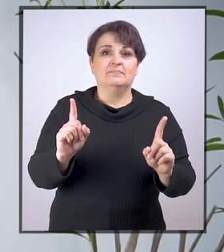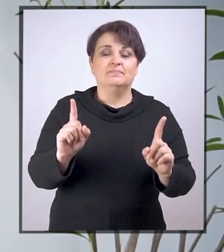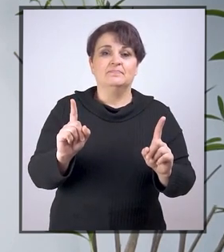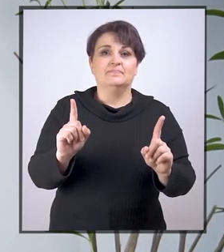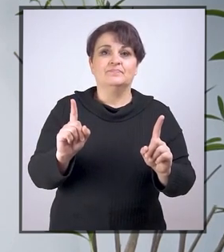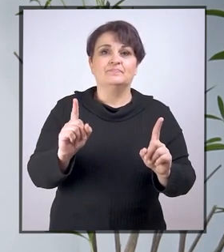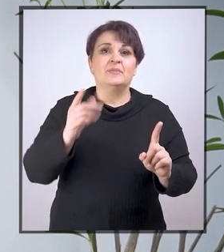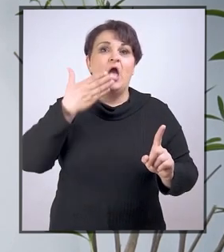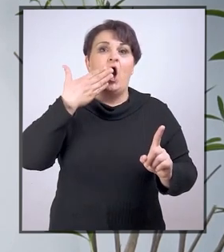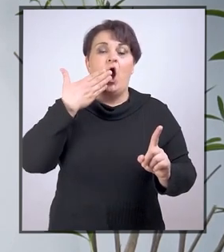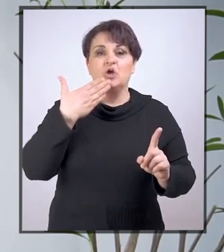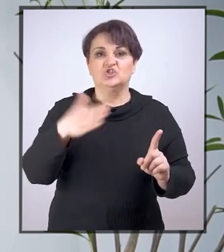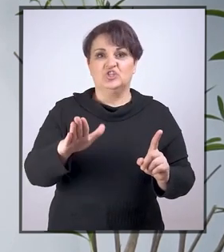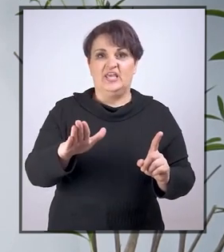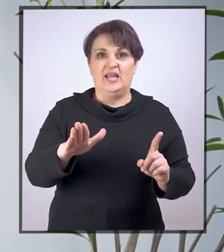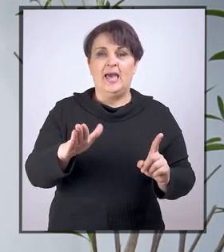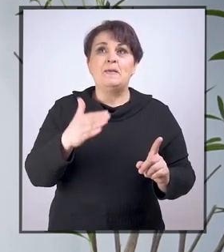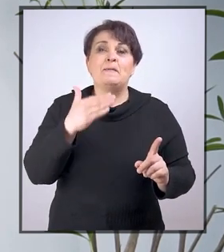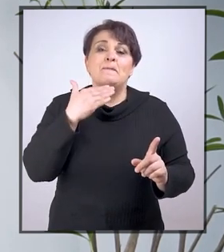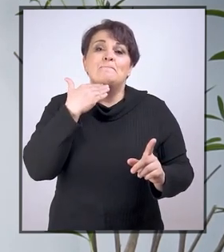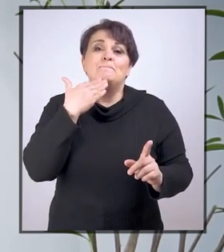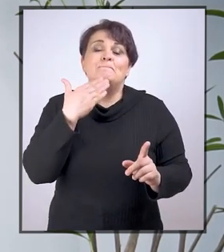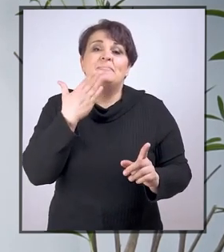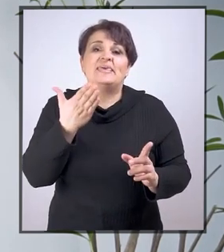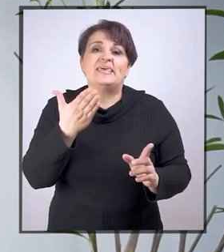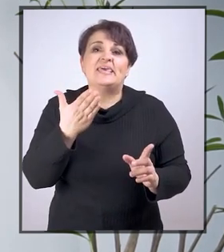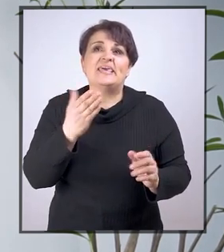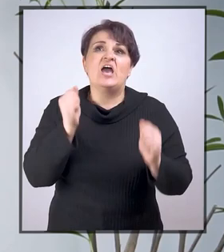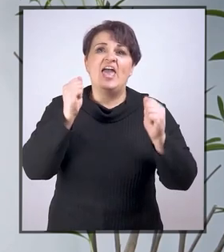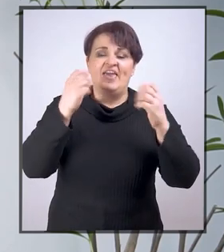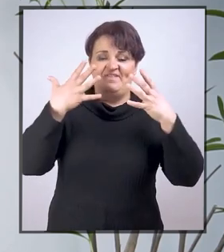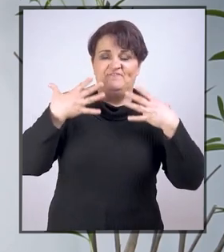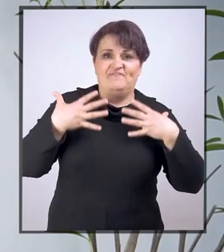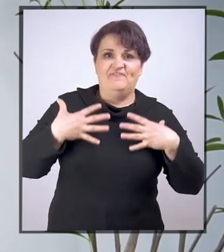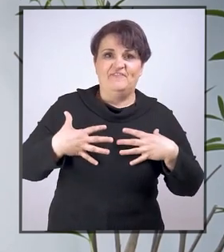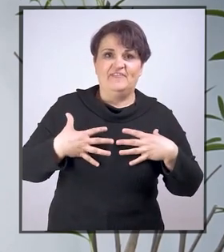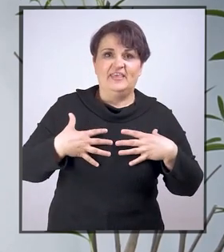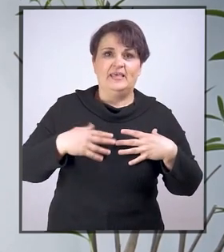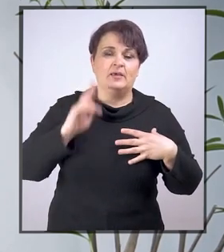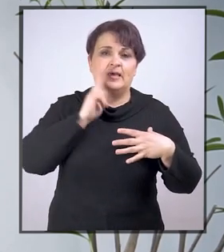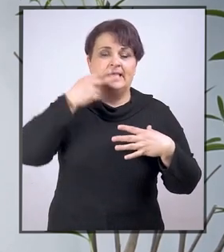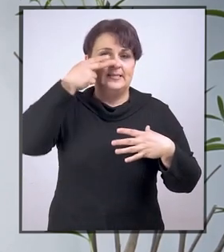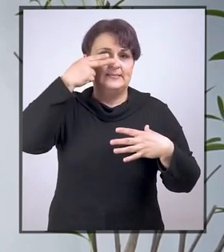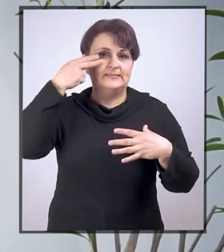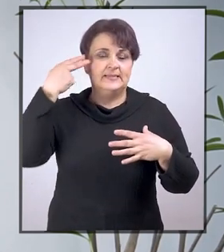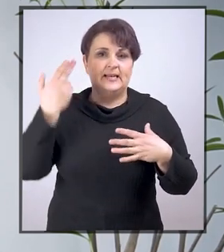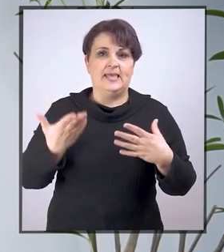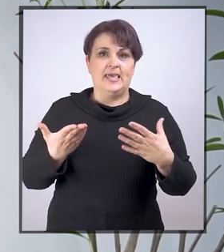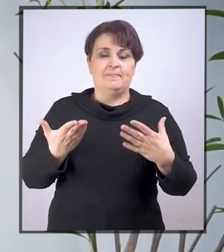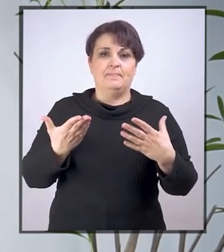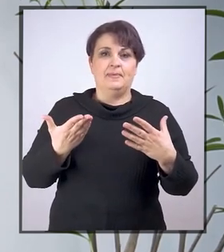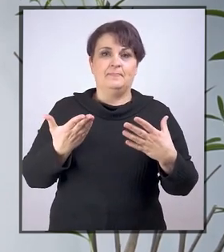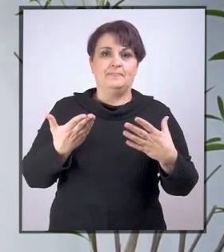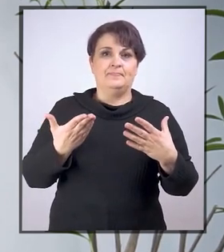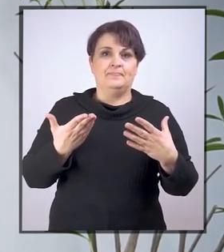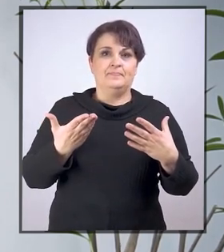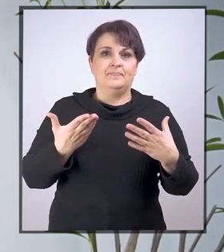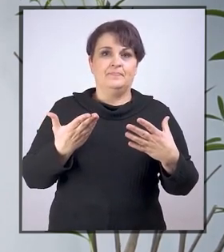oštećenjem, bilo da je to fizičko, senzorno,